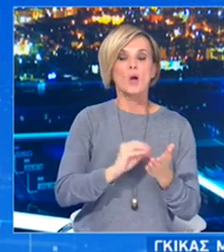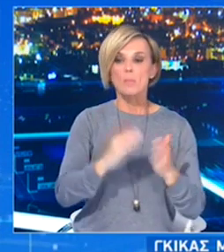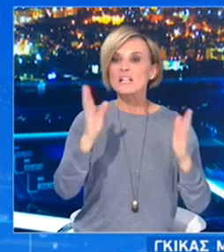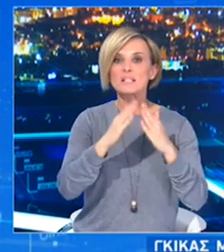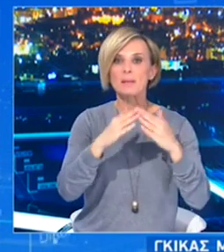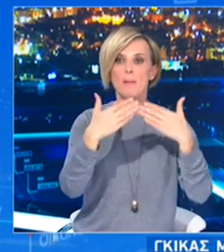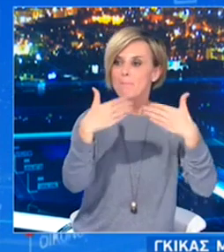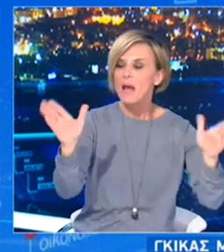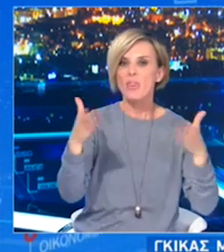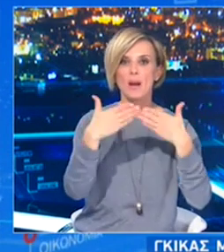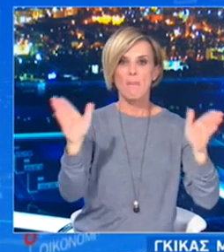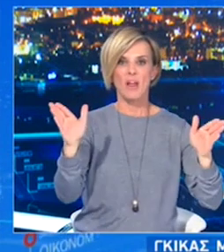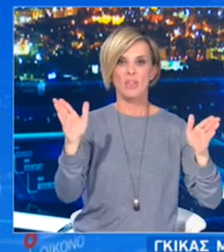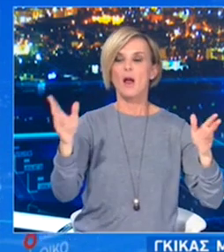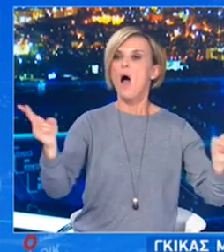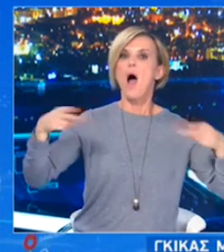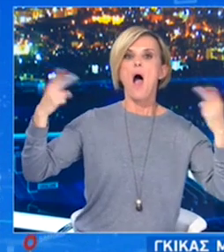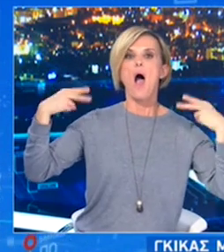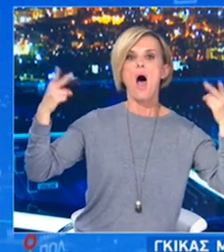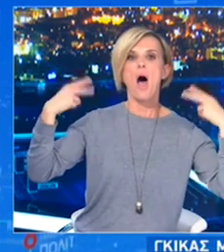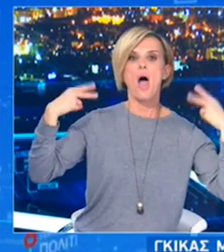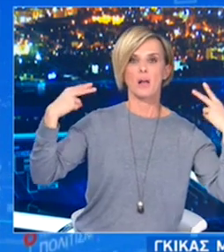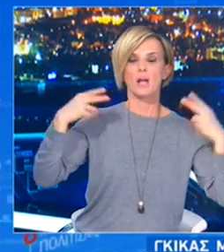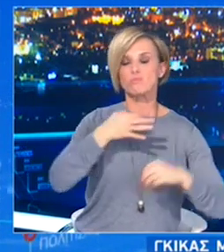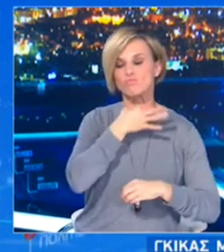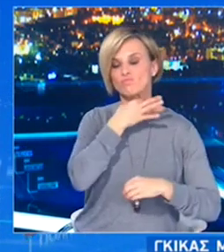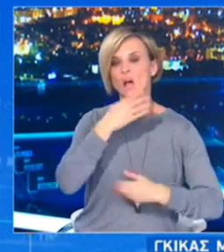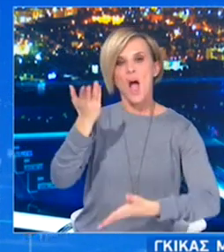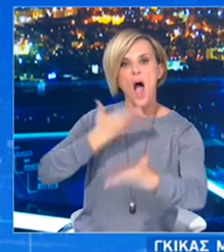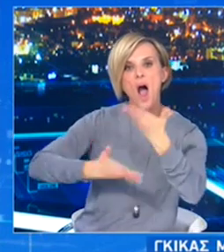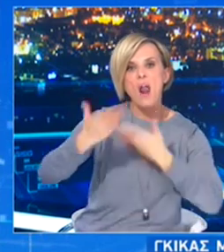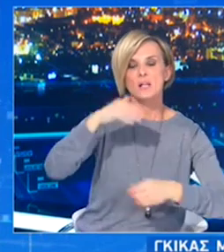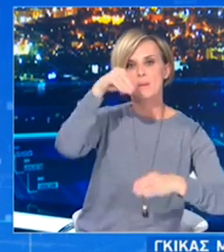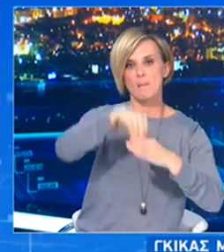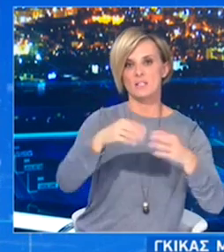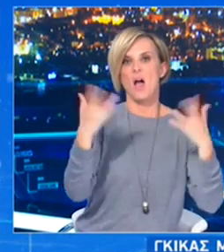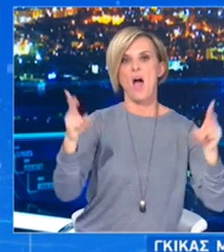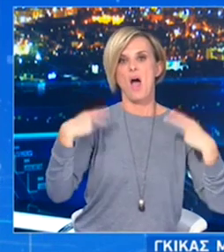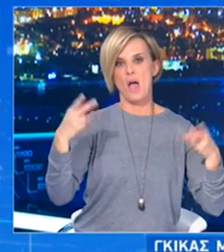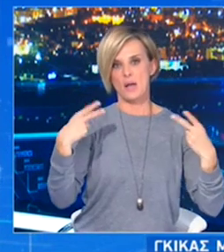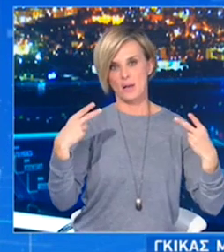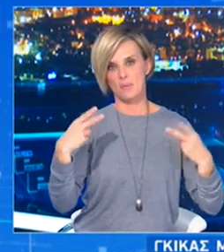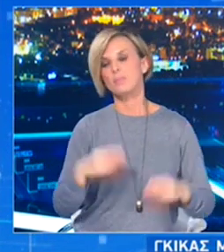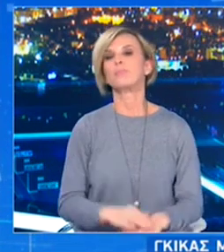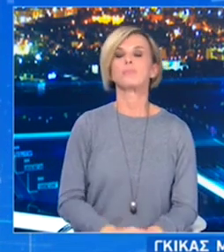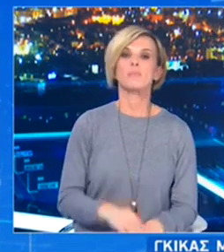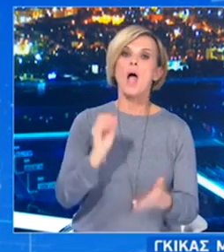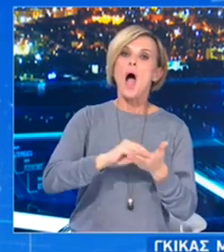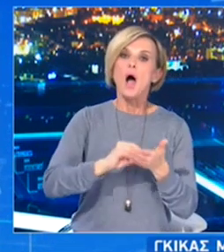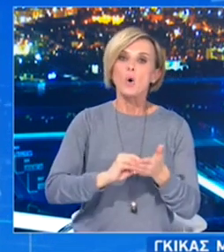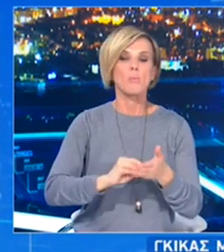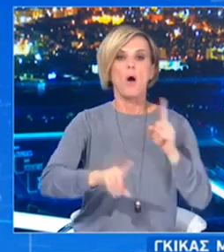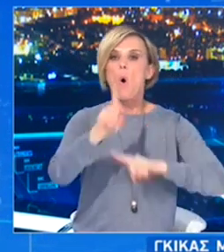των εμβολίων βλέπουμε ότι πλέον πολλές μελέτες προκύπτουν σχετικά με τη διάρκεια της ανοσίας τόσο μετά από φυσική λίμωξη όσο και μετά από